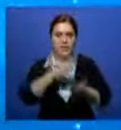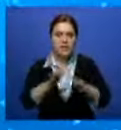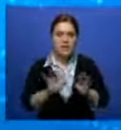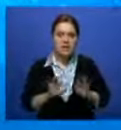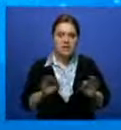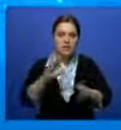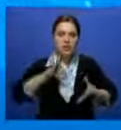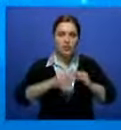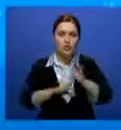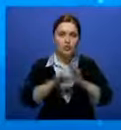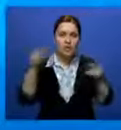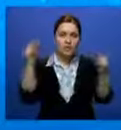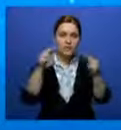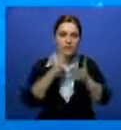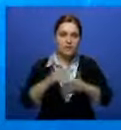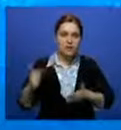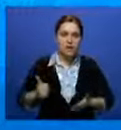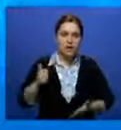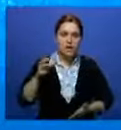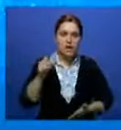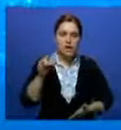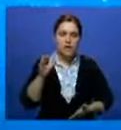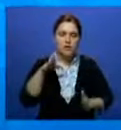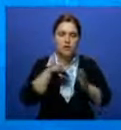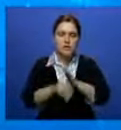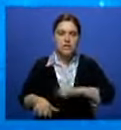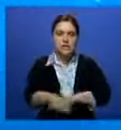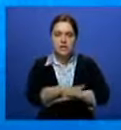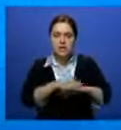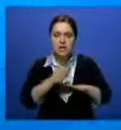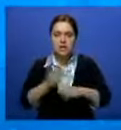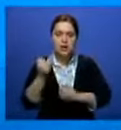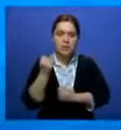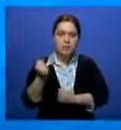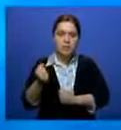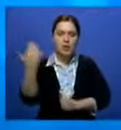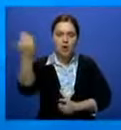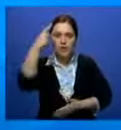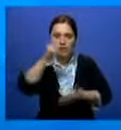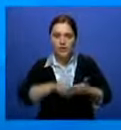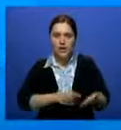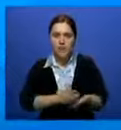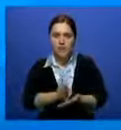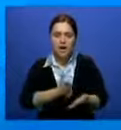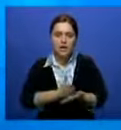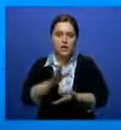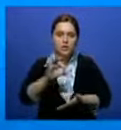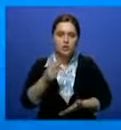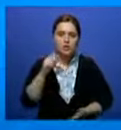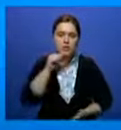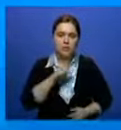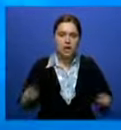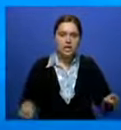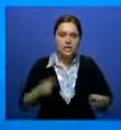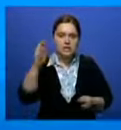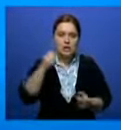выборов являются свидетельством авторитета Ислама Каримова среди населения, широкой поддержки его выверенной политики, направленной на социально-экономическое развитие